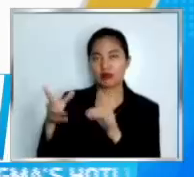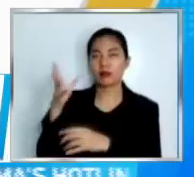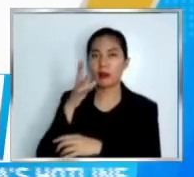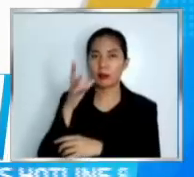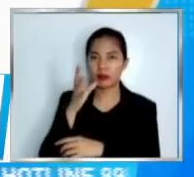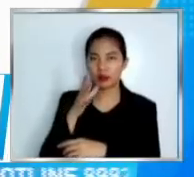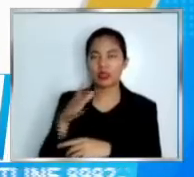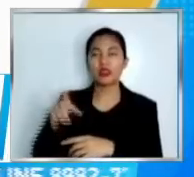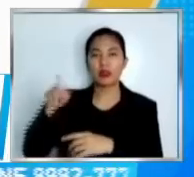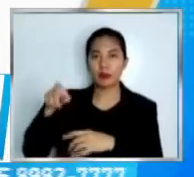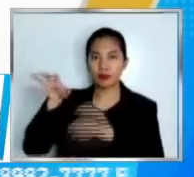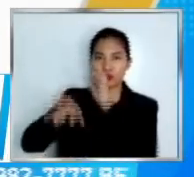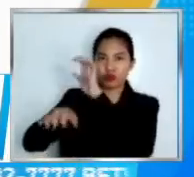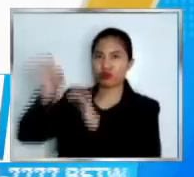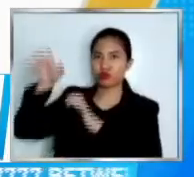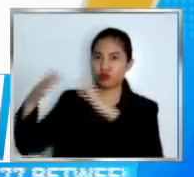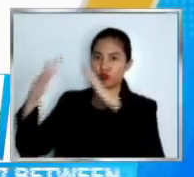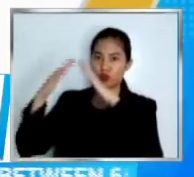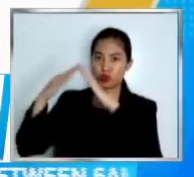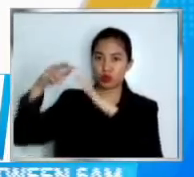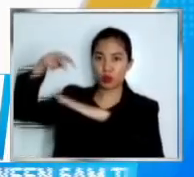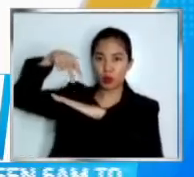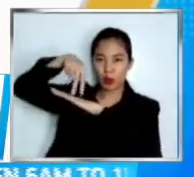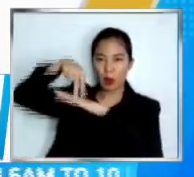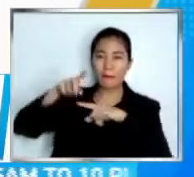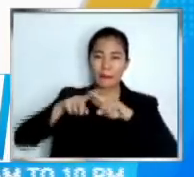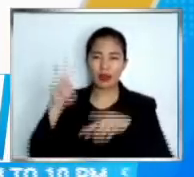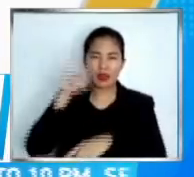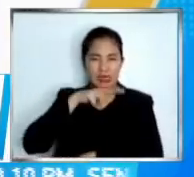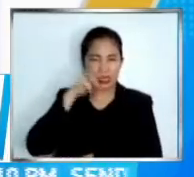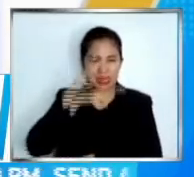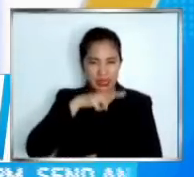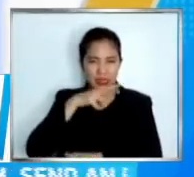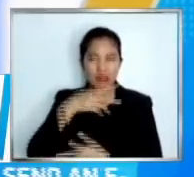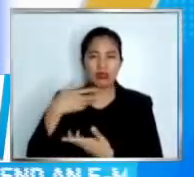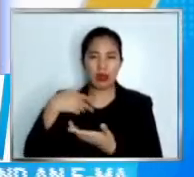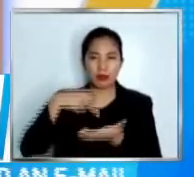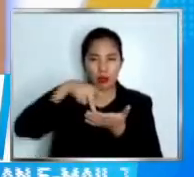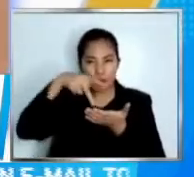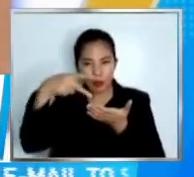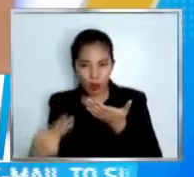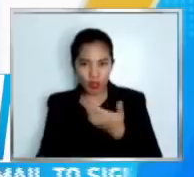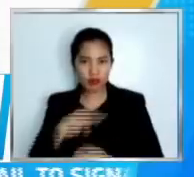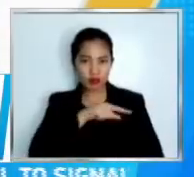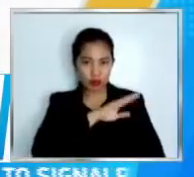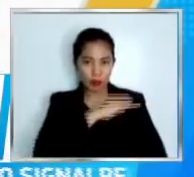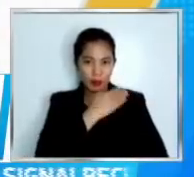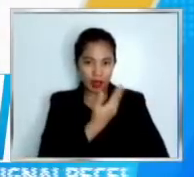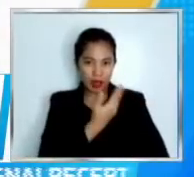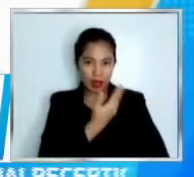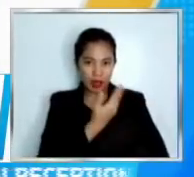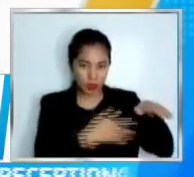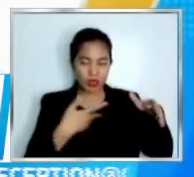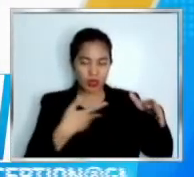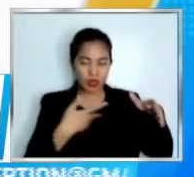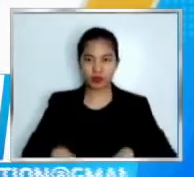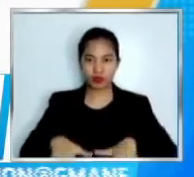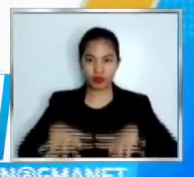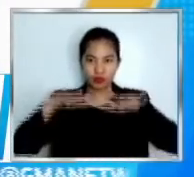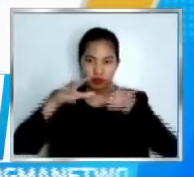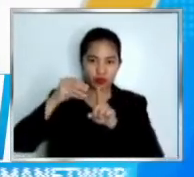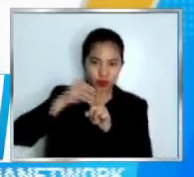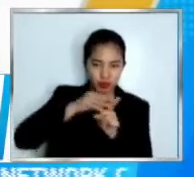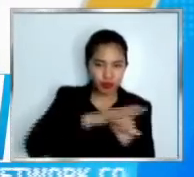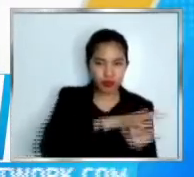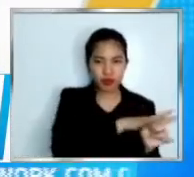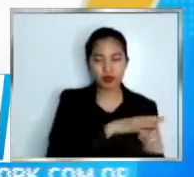Aksidente raw nahulog ang kanyang anak at tinangay ng malakas na agos. Patuloy ang rescue operation sa mga apektado